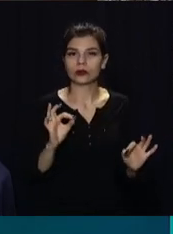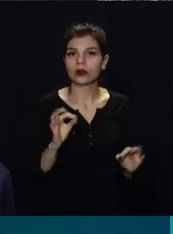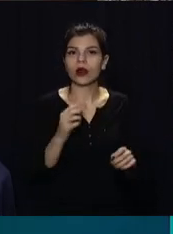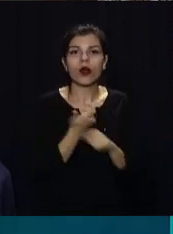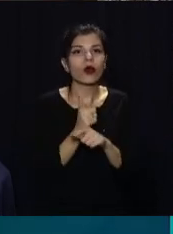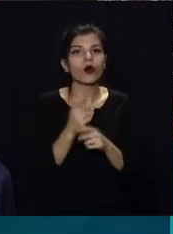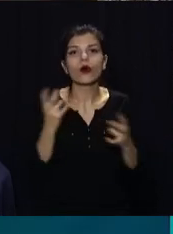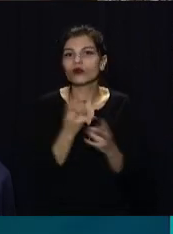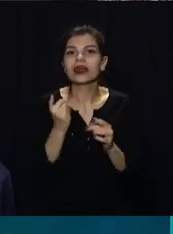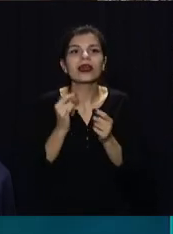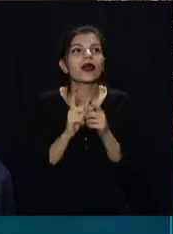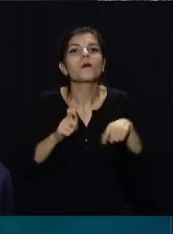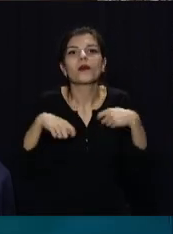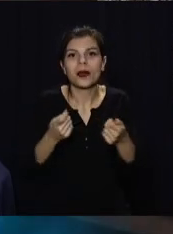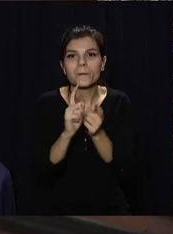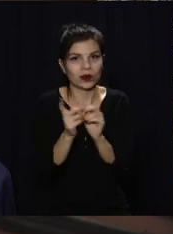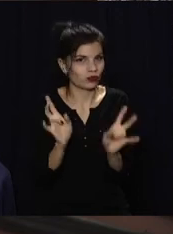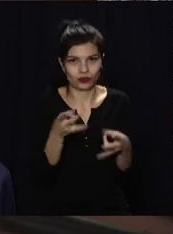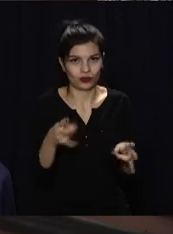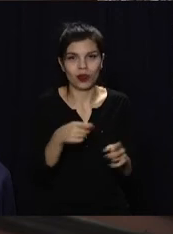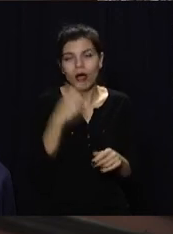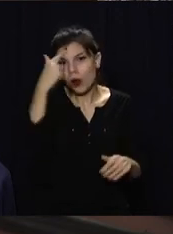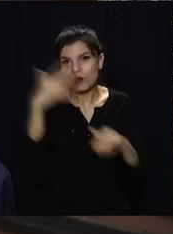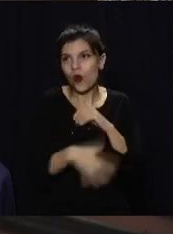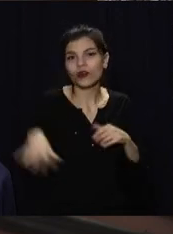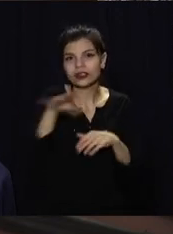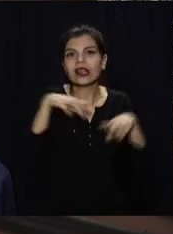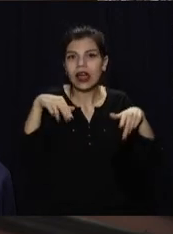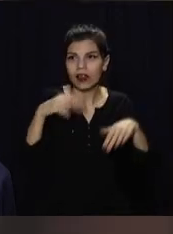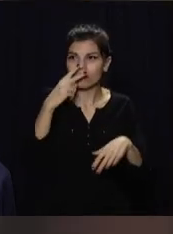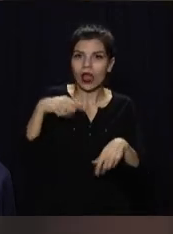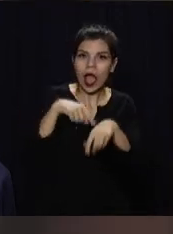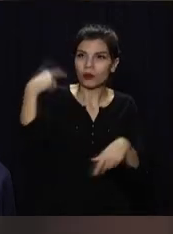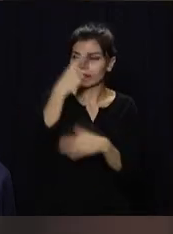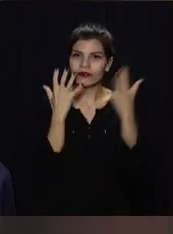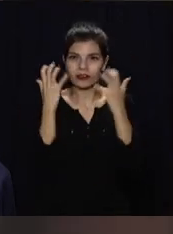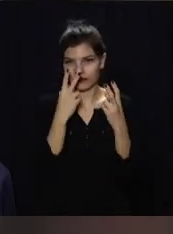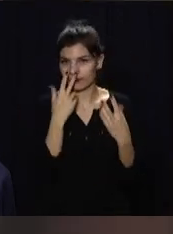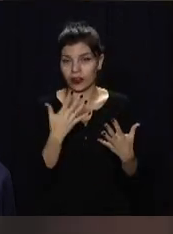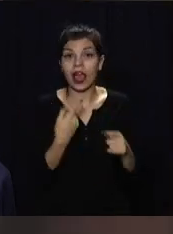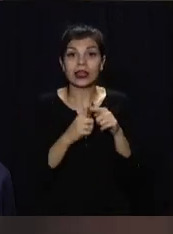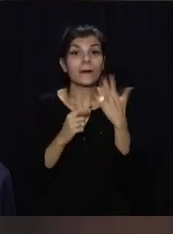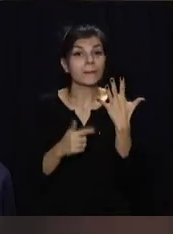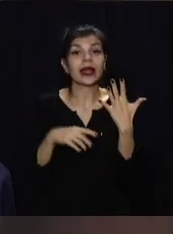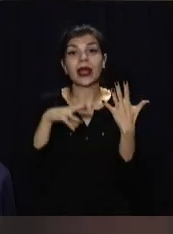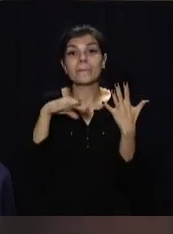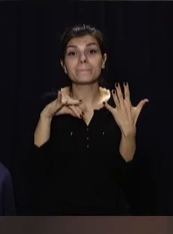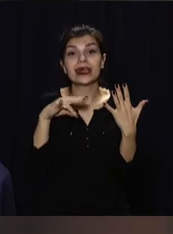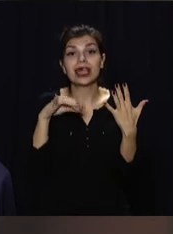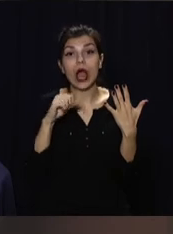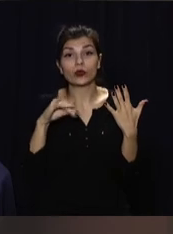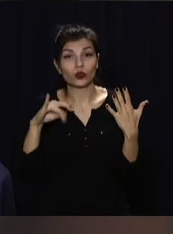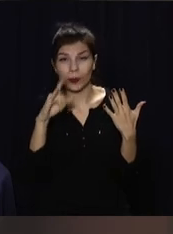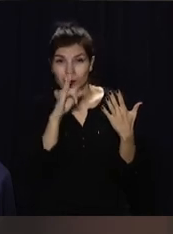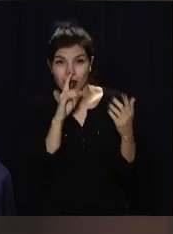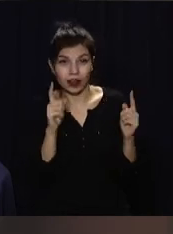і не потребує перекладу. І його розуміють усі по світі. Це п'ять мініатюр, які з